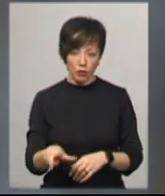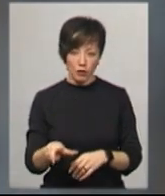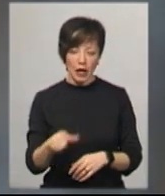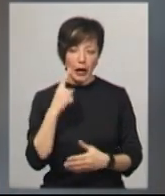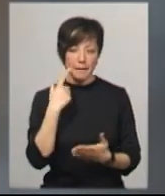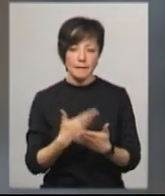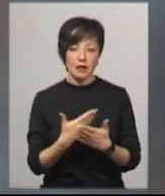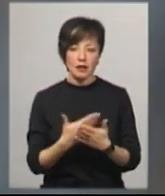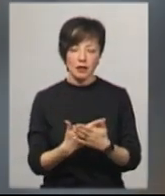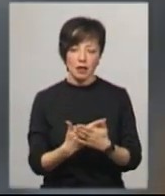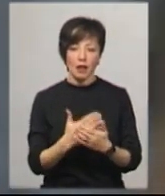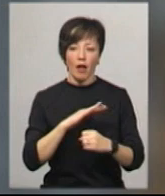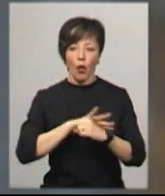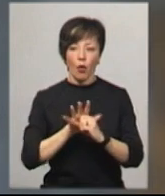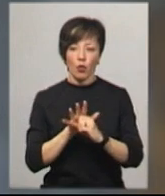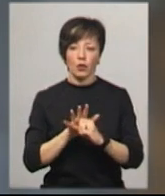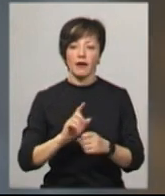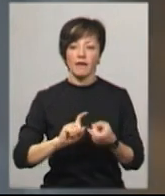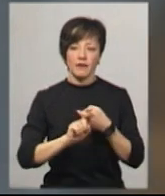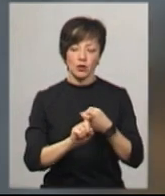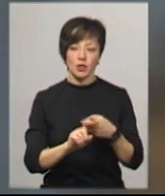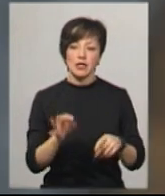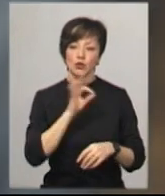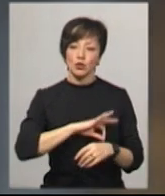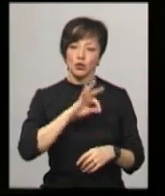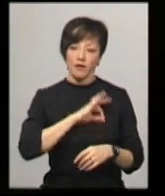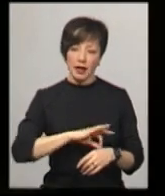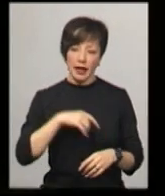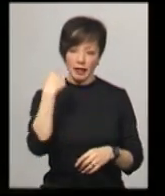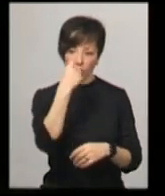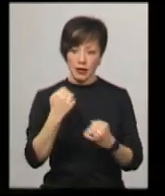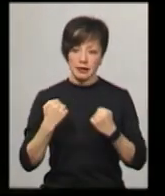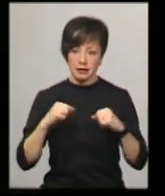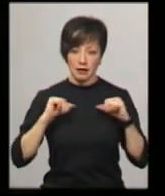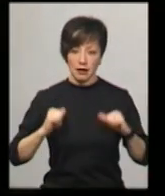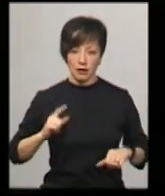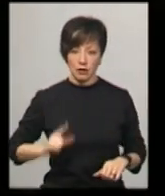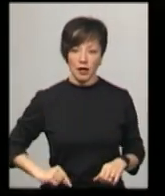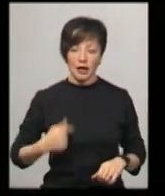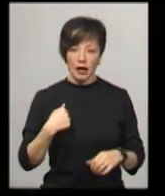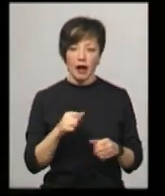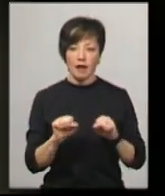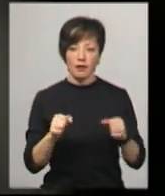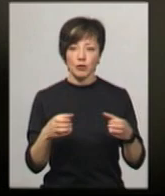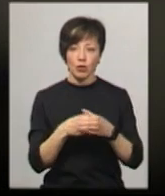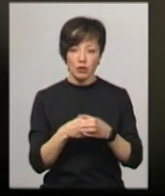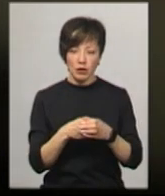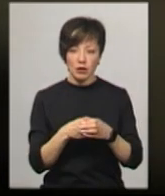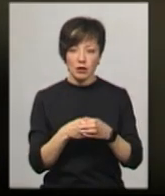підозрою на COVID-19 зі застосування засобів індивідуального захисту. Я керівник бригади, після огляду